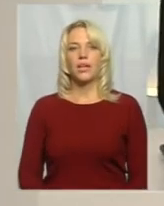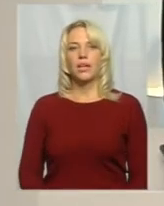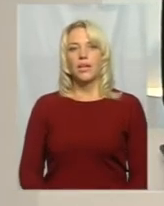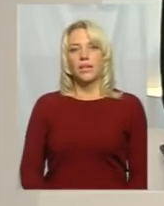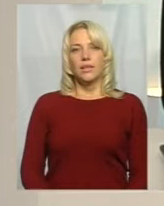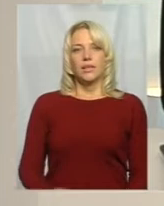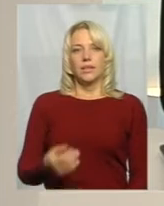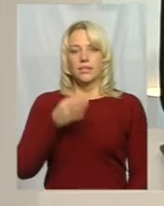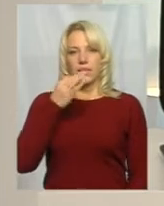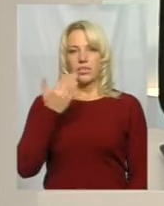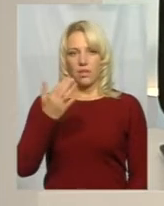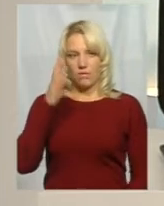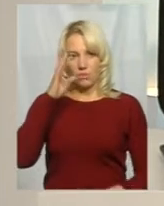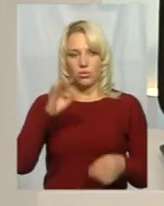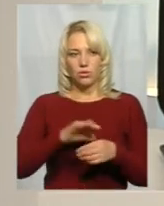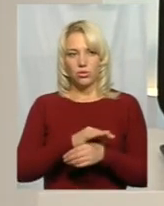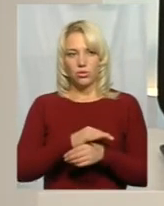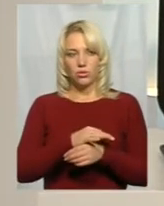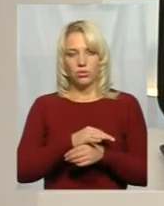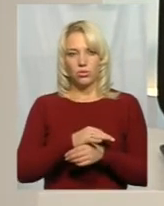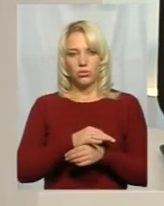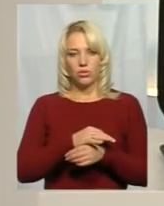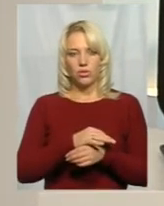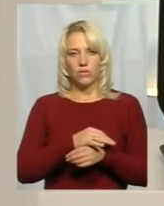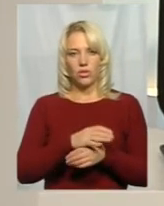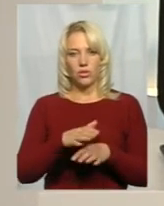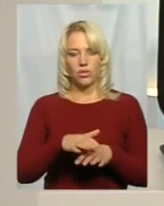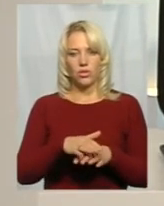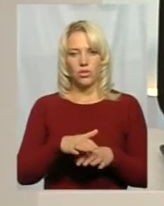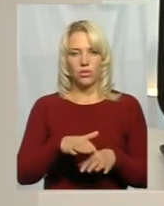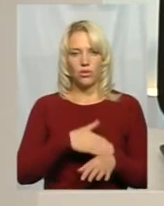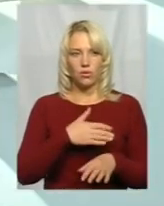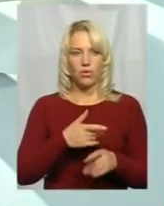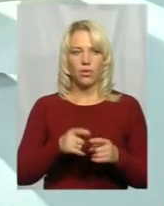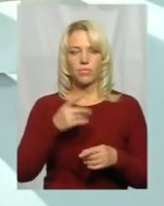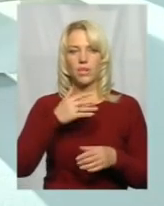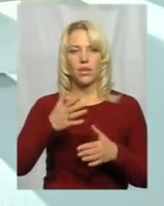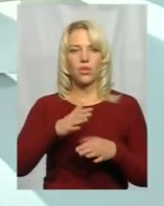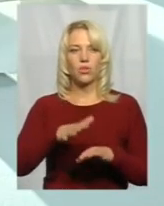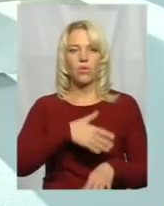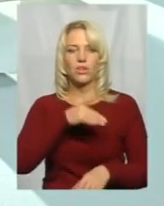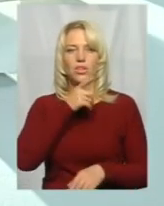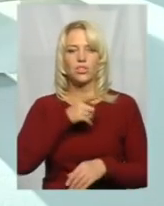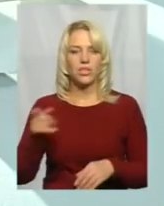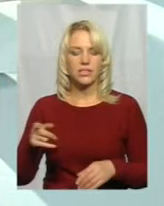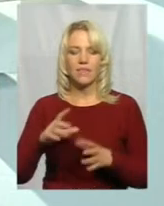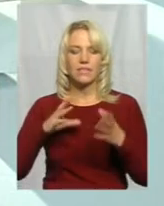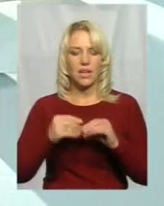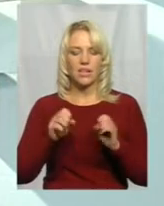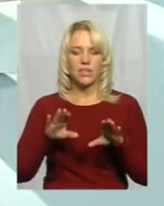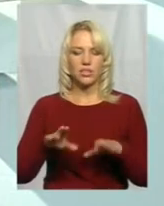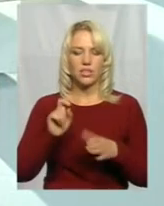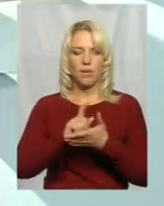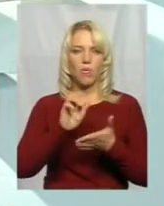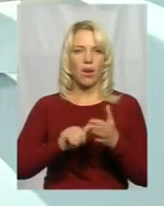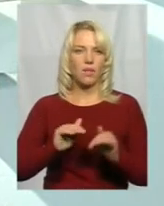скажіть, а вам чоловік довго боргував? Тривалий час взагалі рішення не виконувалось про стягнення аліментів. По-перше, фактором було